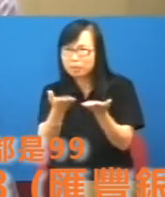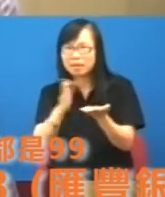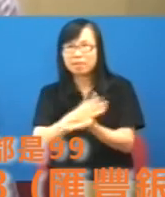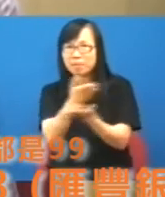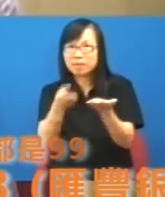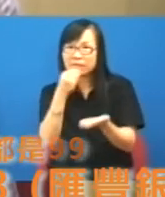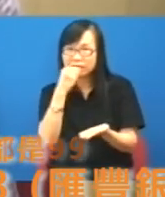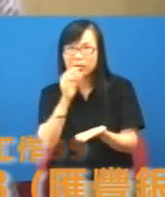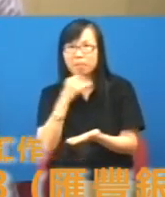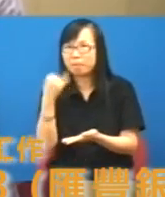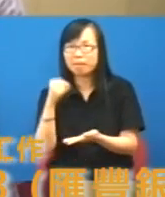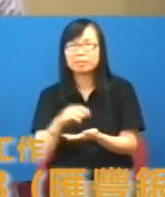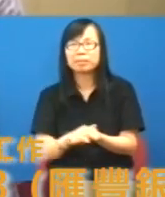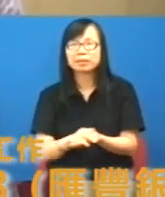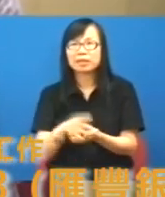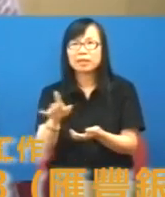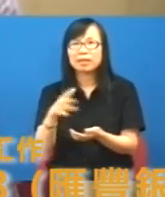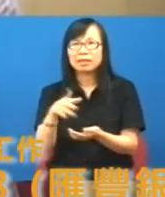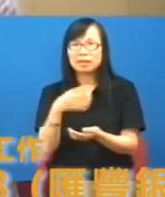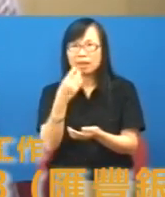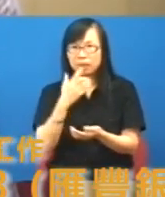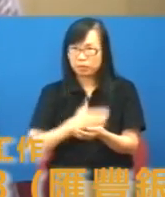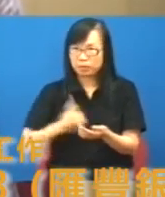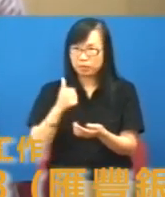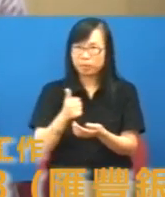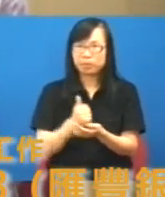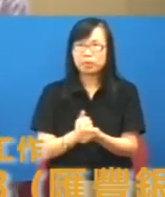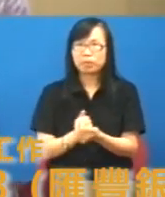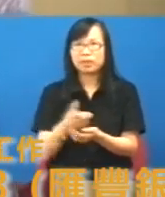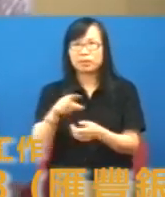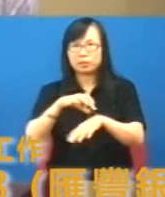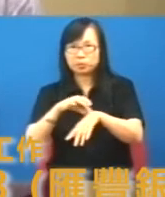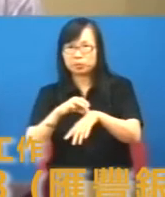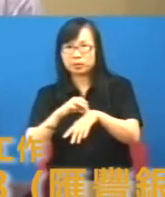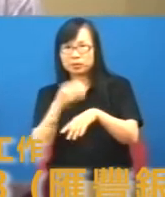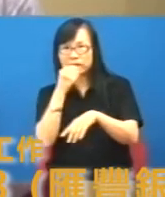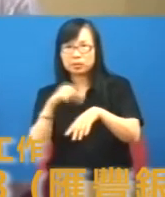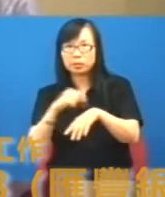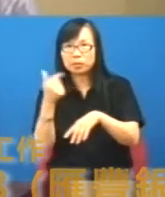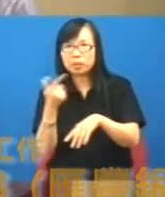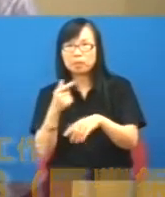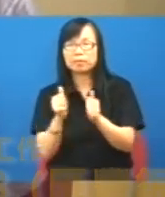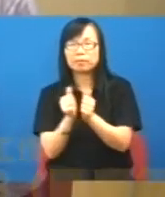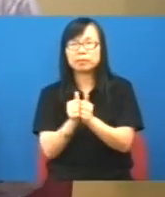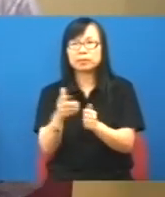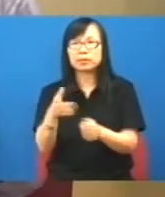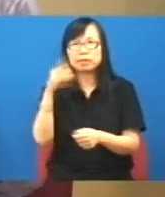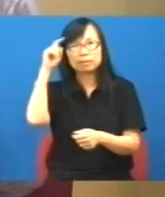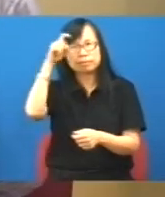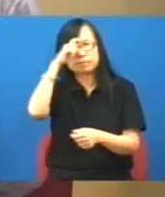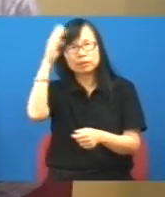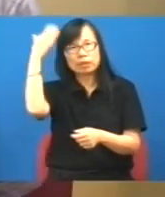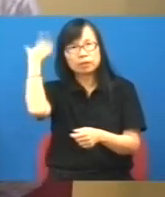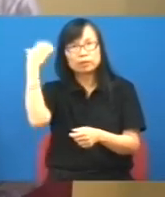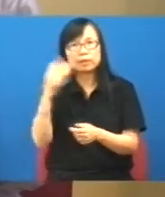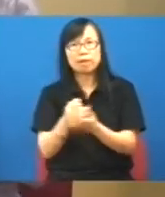請大家吃蕉當然吃蕉有益心心特別是吃得肉多的朋友但是大家記得上次《山